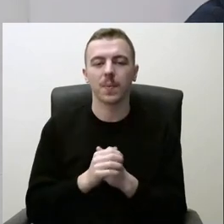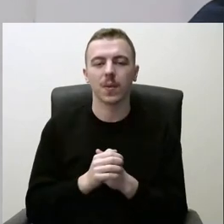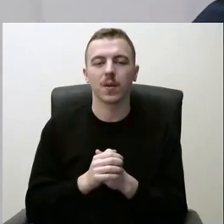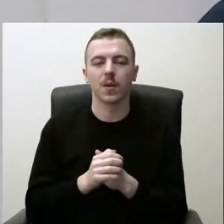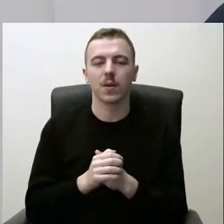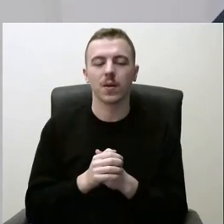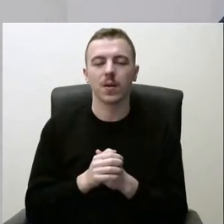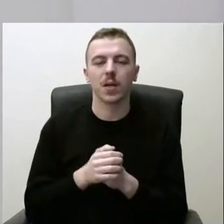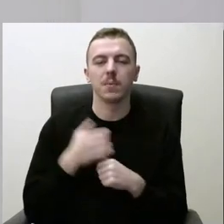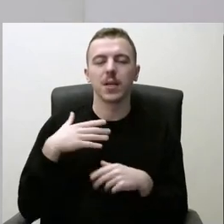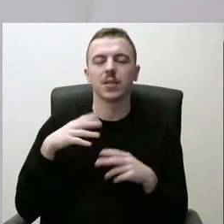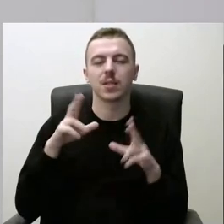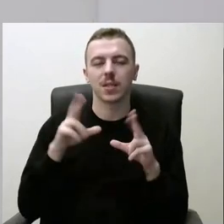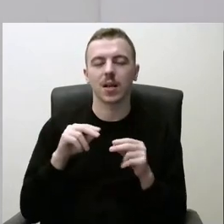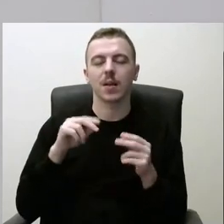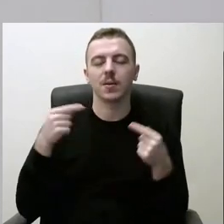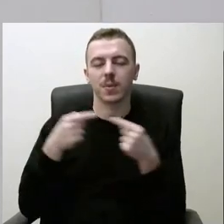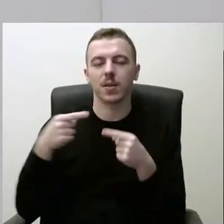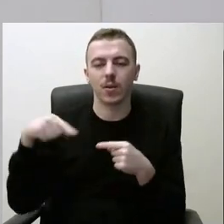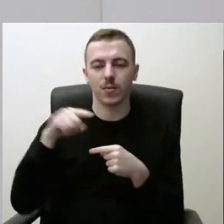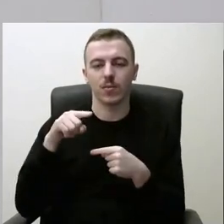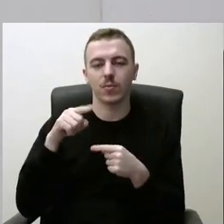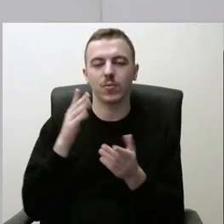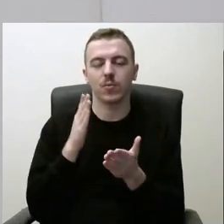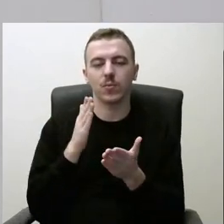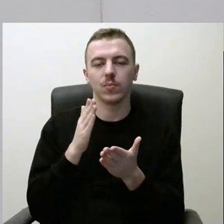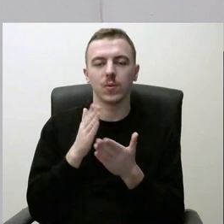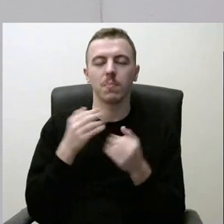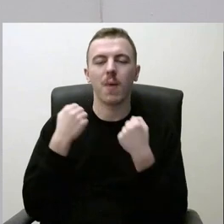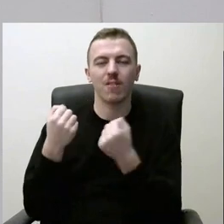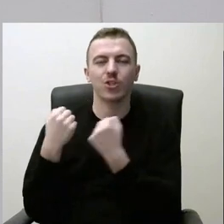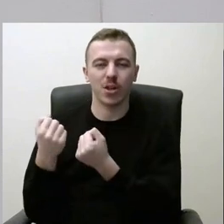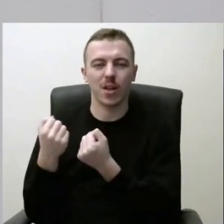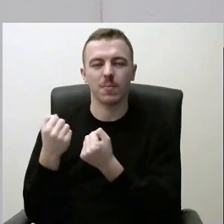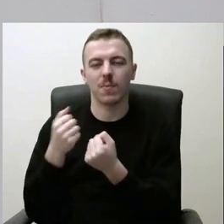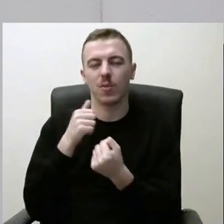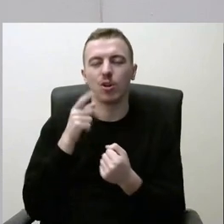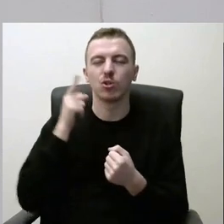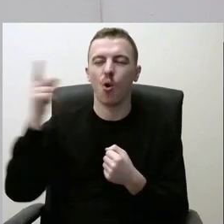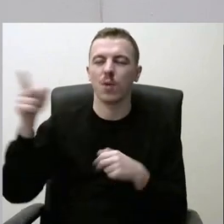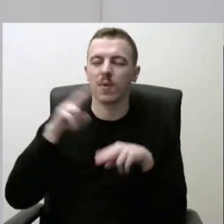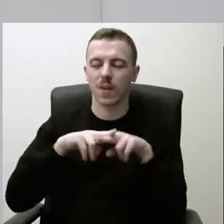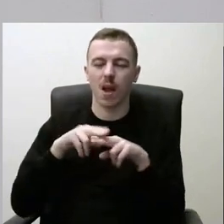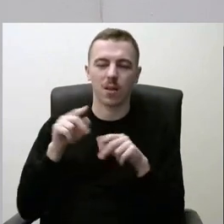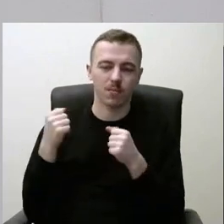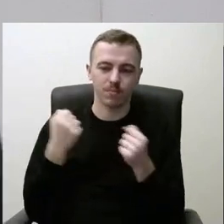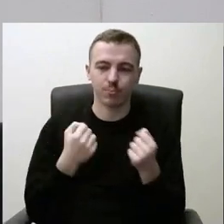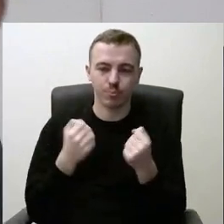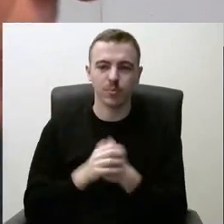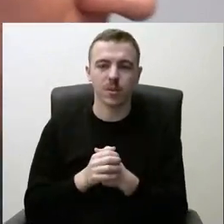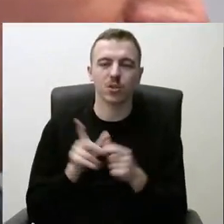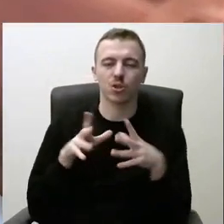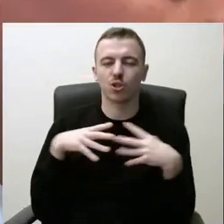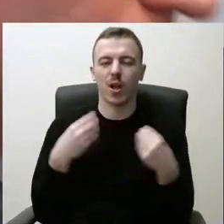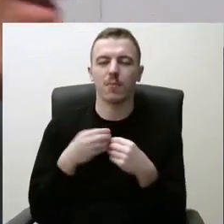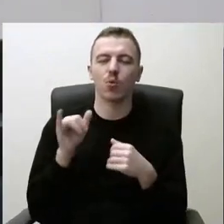ir kolegams, to prasme, dėl viešųjų paslaugų, liečia pavyzdžėjimą iš tolimesnių vietų. Nes to šeimos ir kur